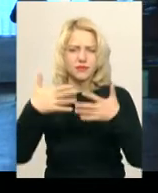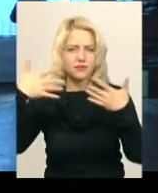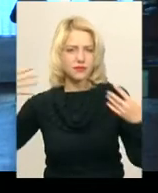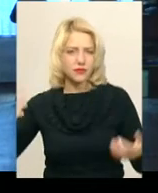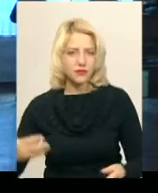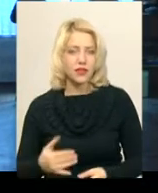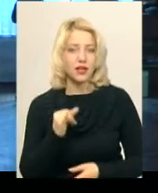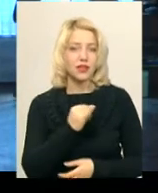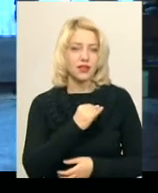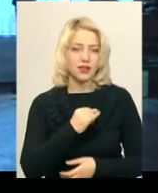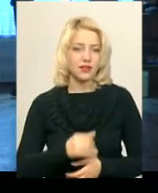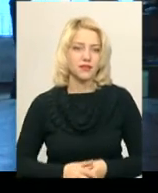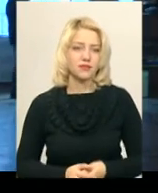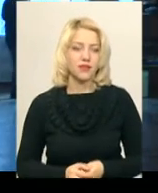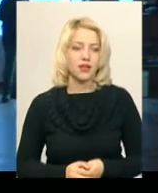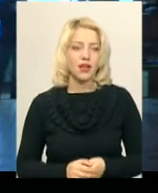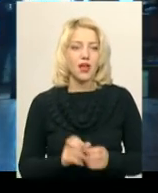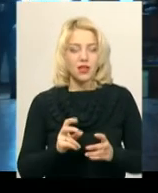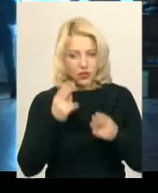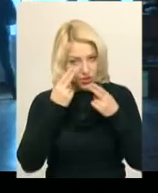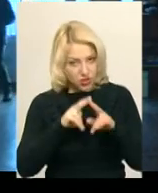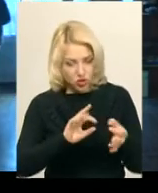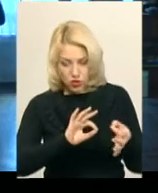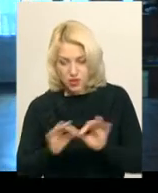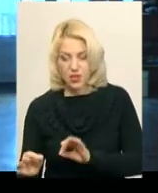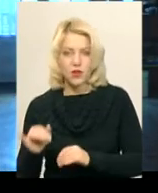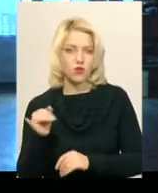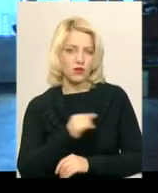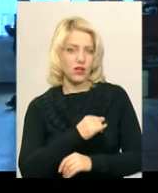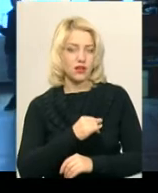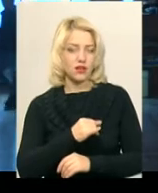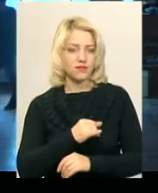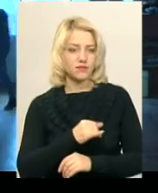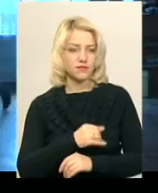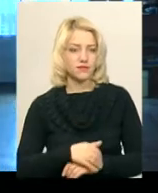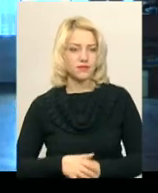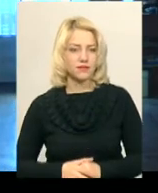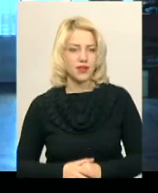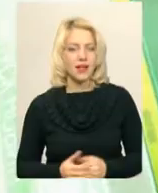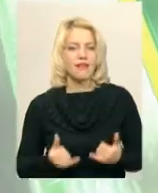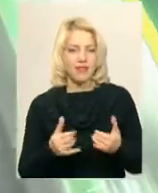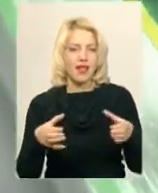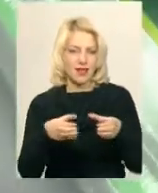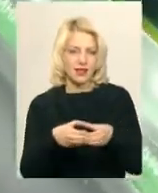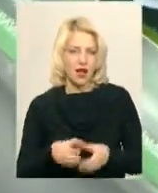як і технічно складно, так і для ансамблю.